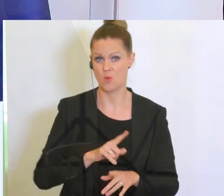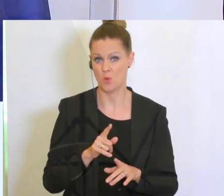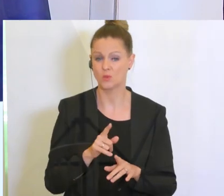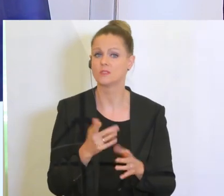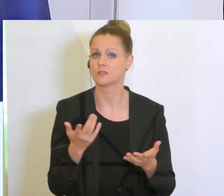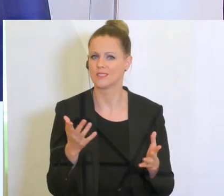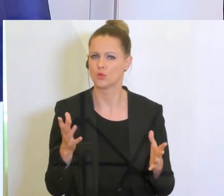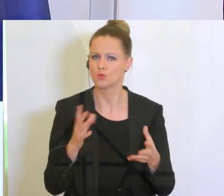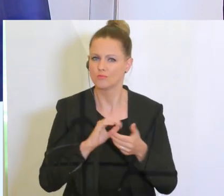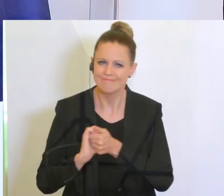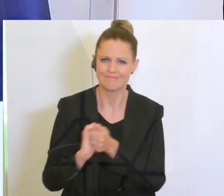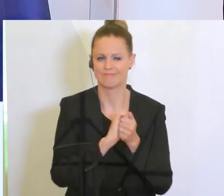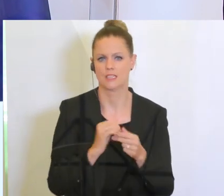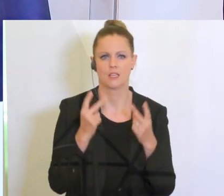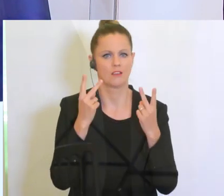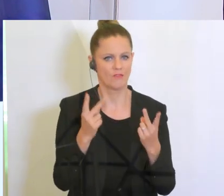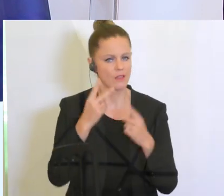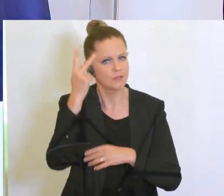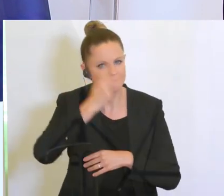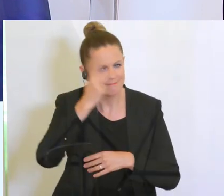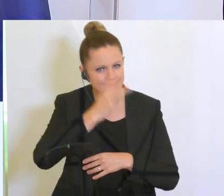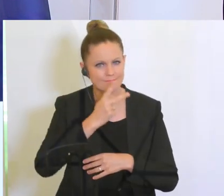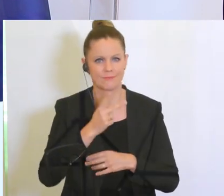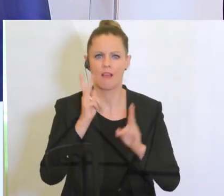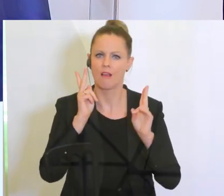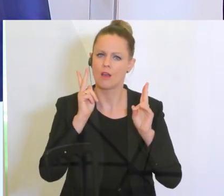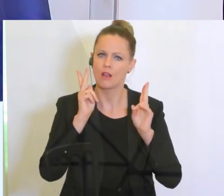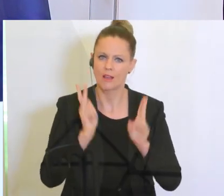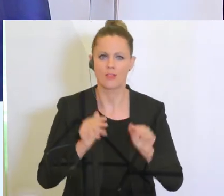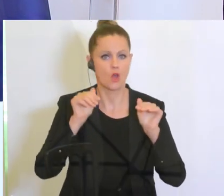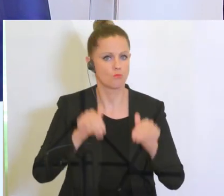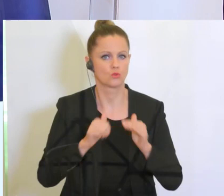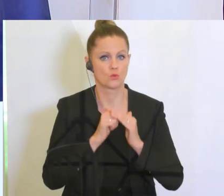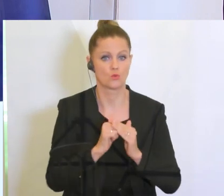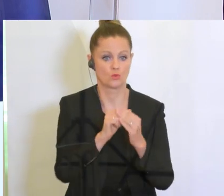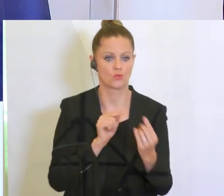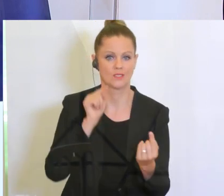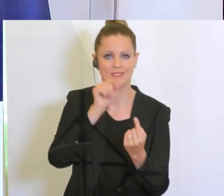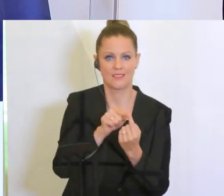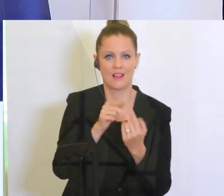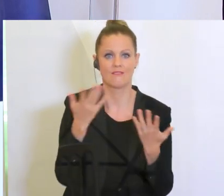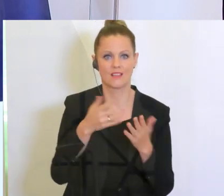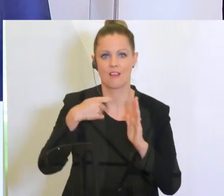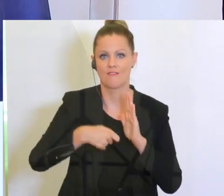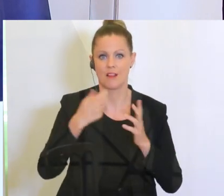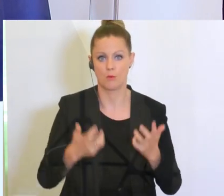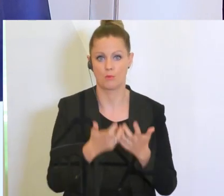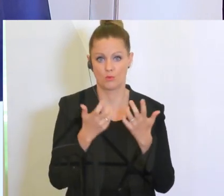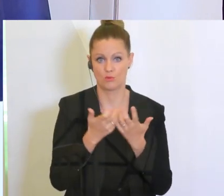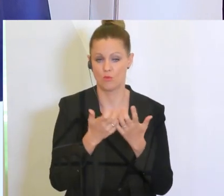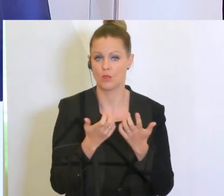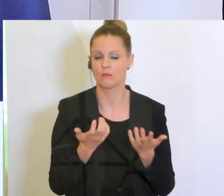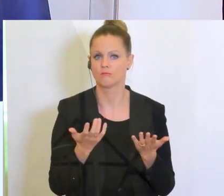gemeinsam wichtig und selbstverständlich hier auch entsprechend zu unterstützen. Ziel muss es sein, dass die Filmproduktionen und wir haben